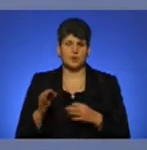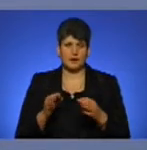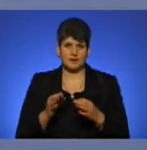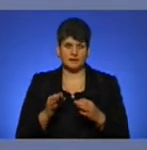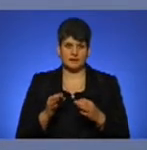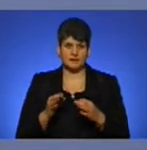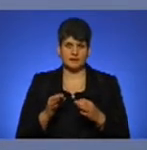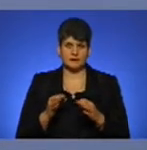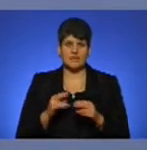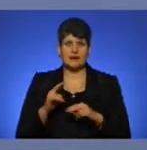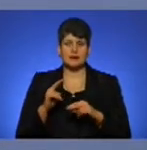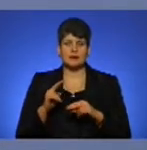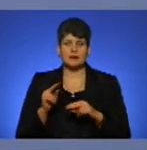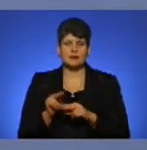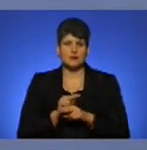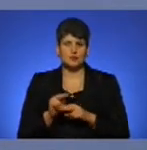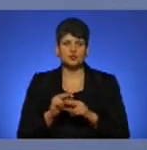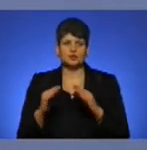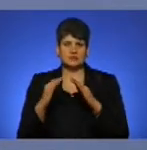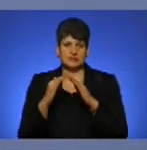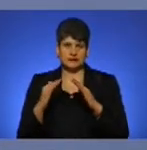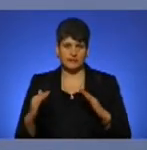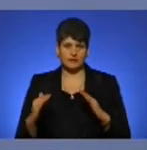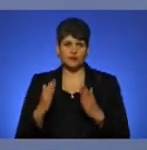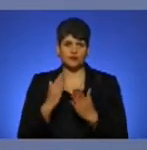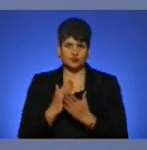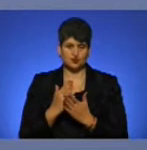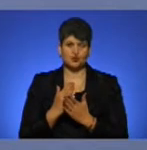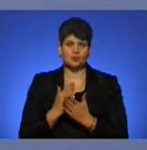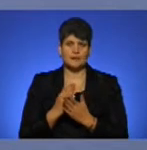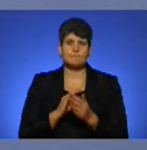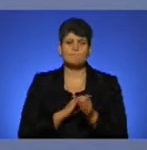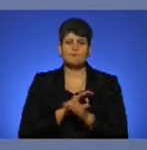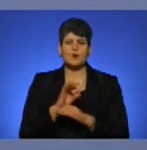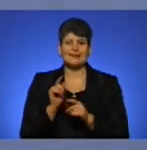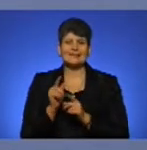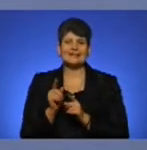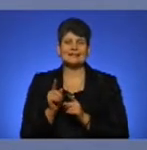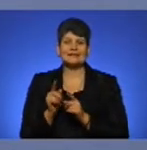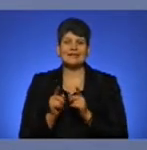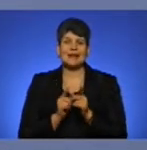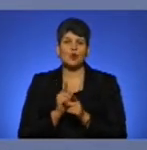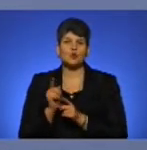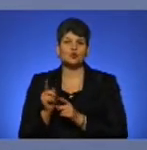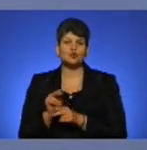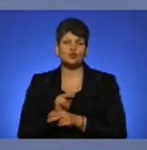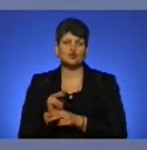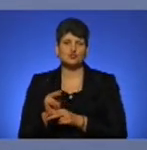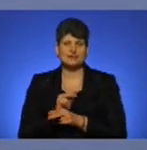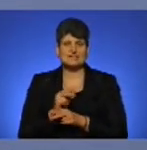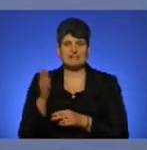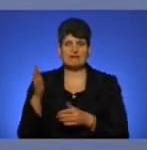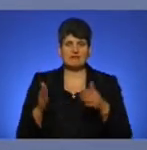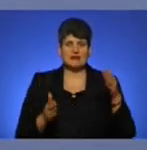реконструкції даху терміналу, існує проєкт реконструкції фасаду,